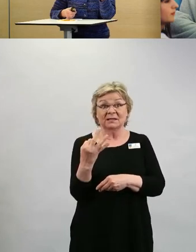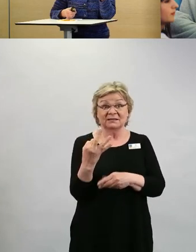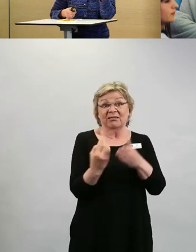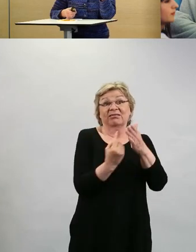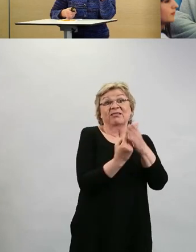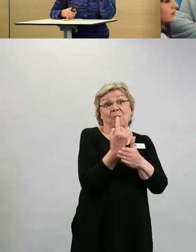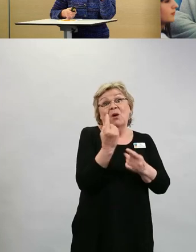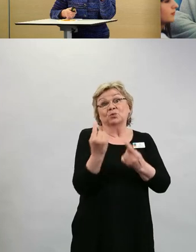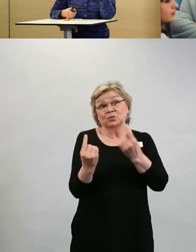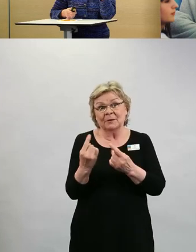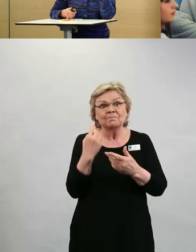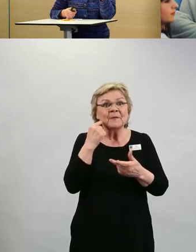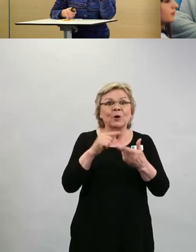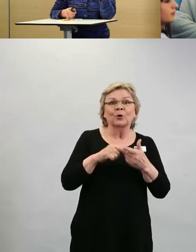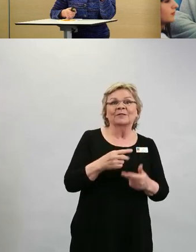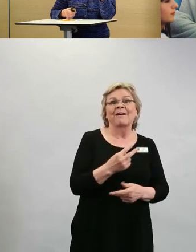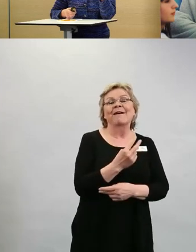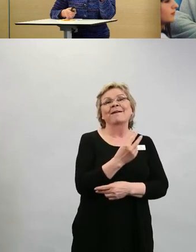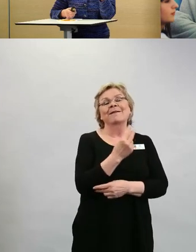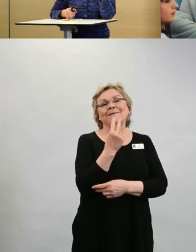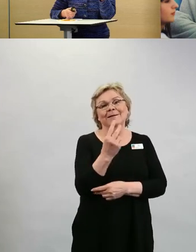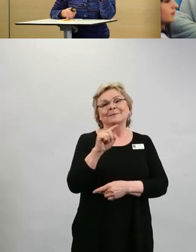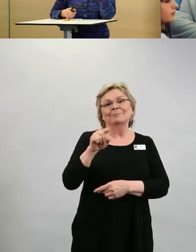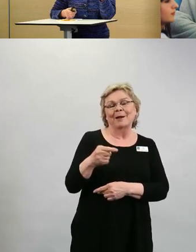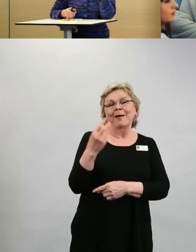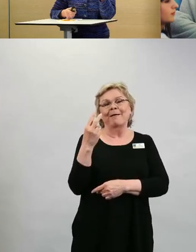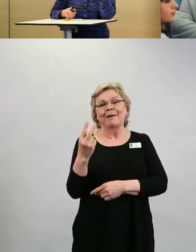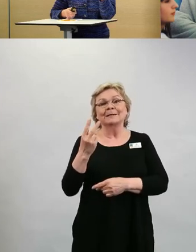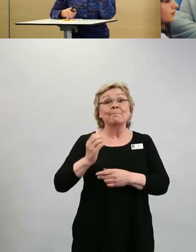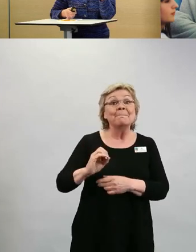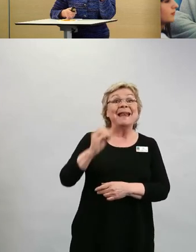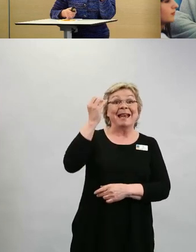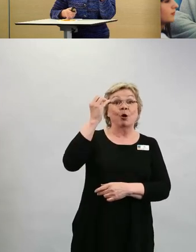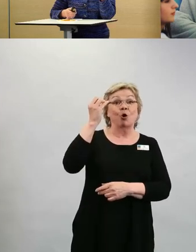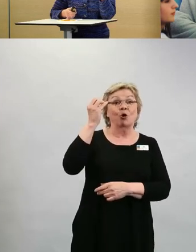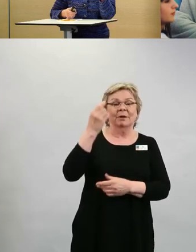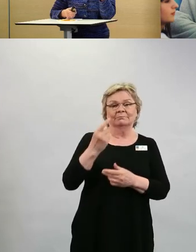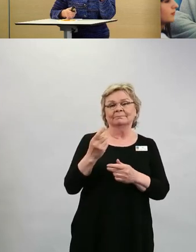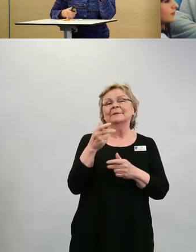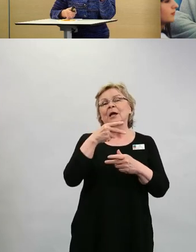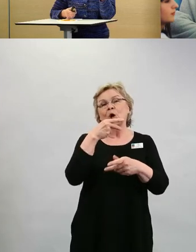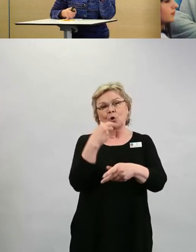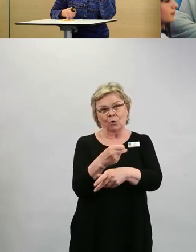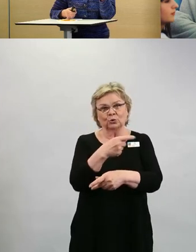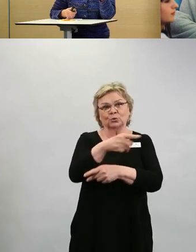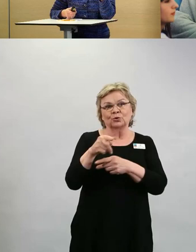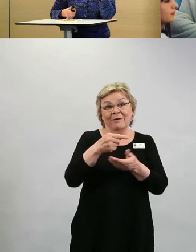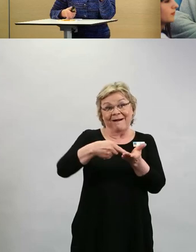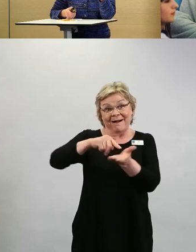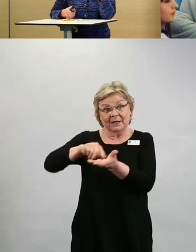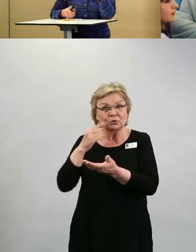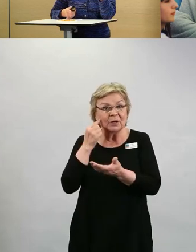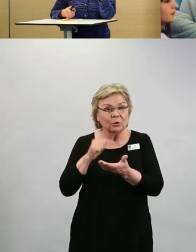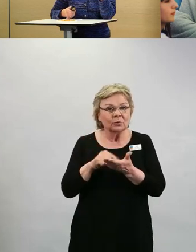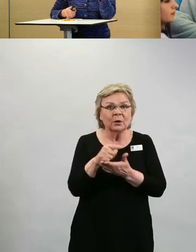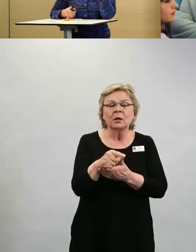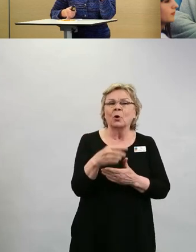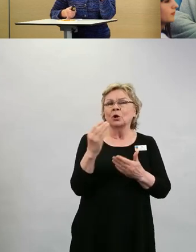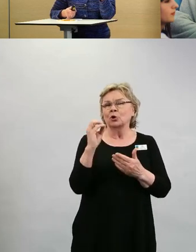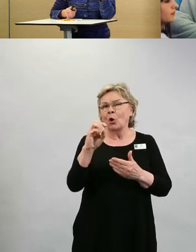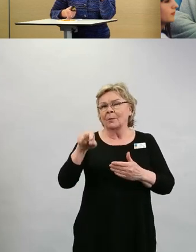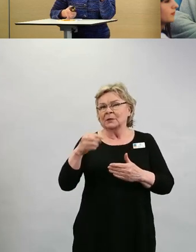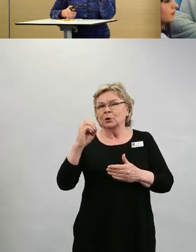2,2 miljoonaa rokoteannoksen jälkeen, mikä tarkoittaa, että 0,06 prosentissa annetuista